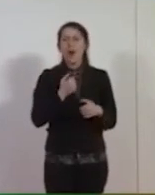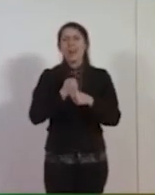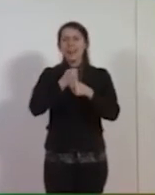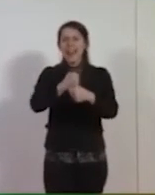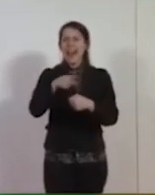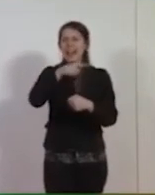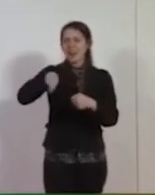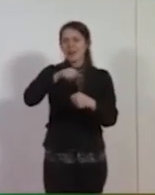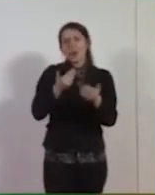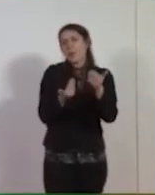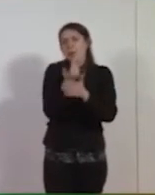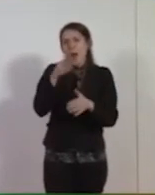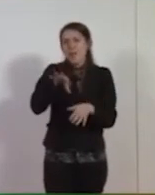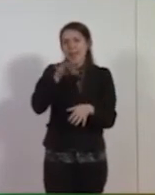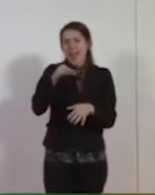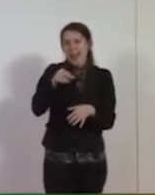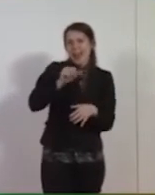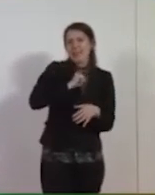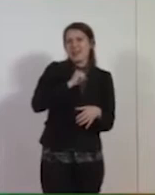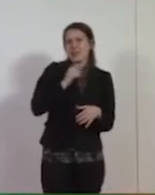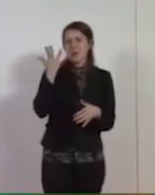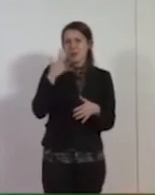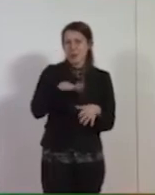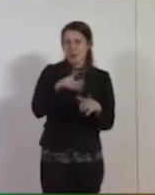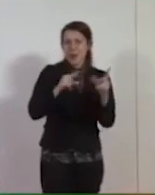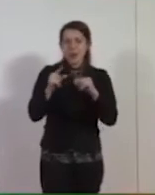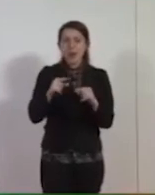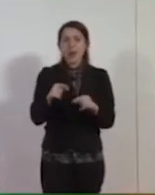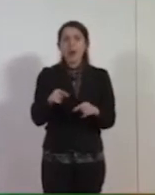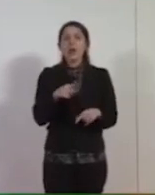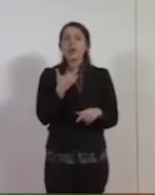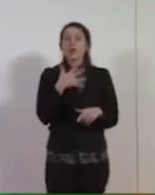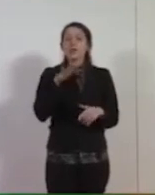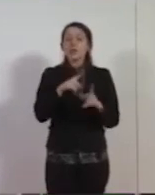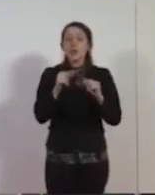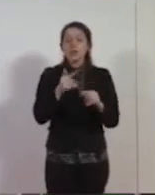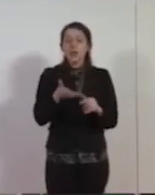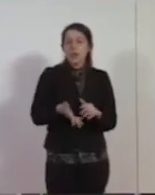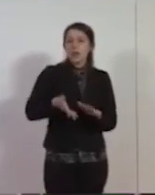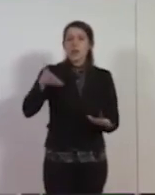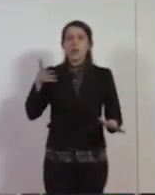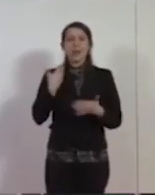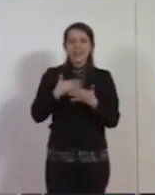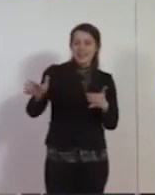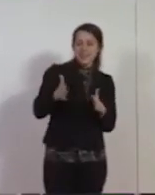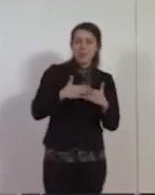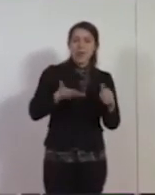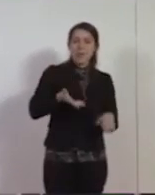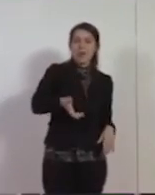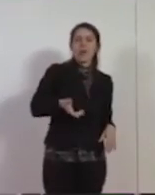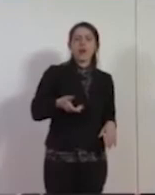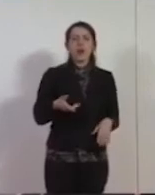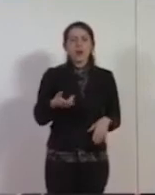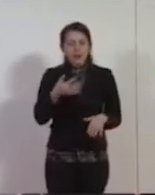nuovi eletti dei grillini, e questi si rifiutano di dare la mano, dare la mano non vuole dire che sono d